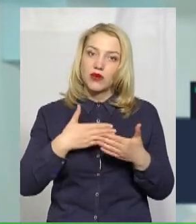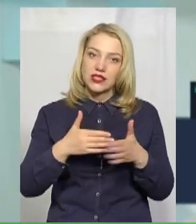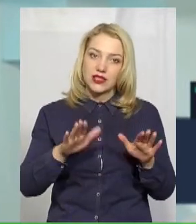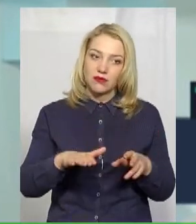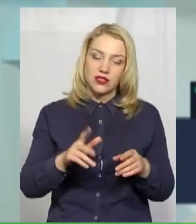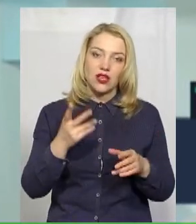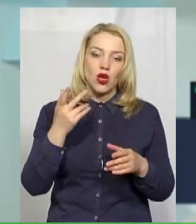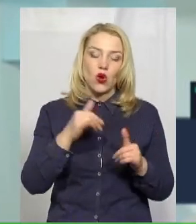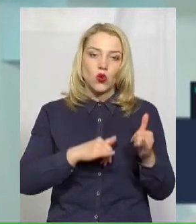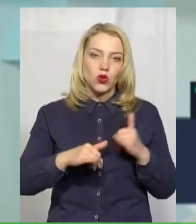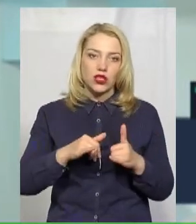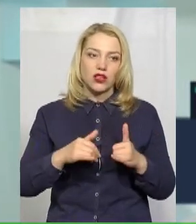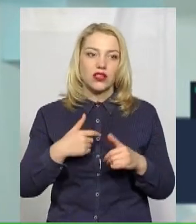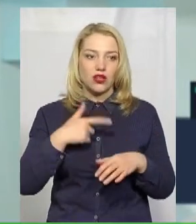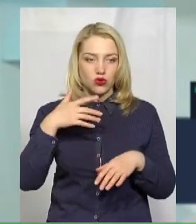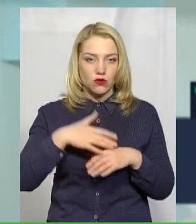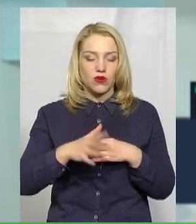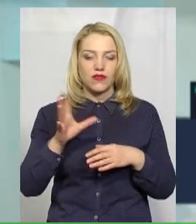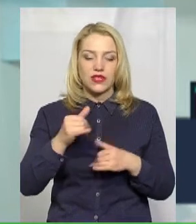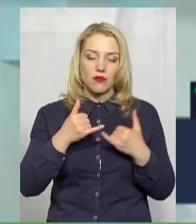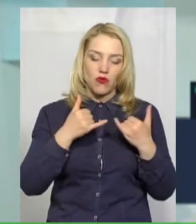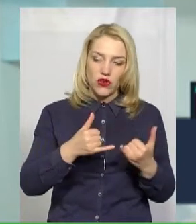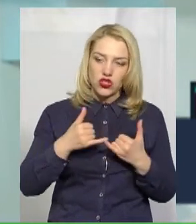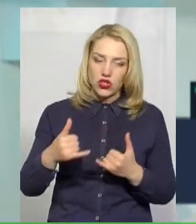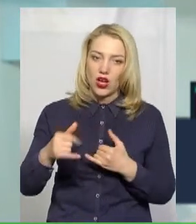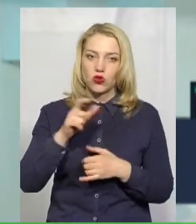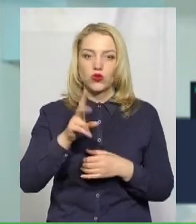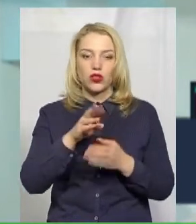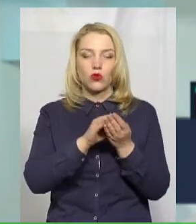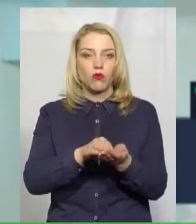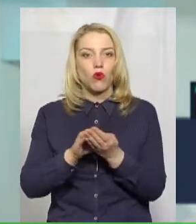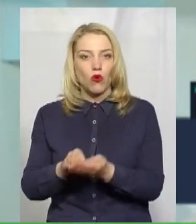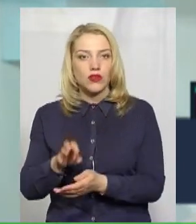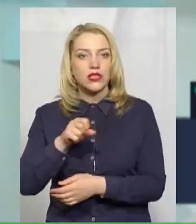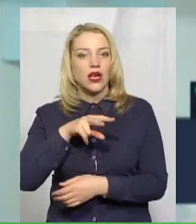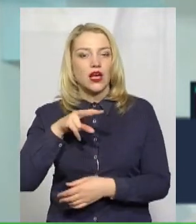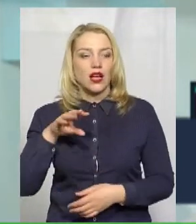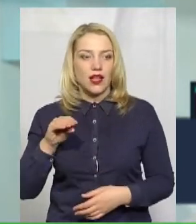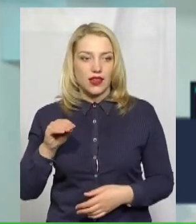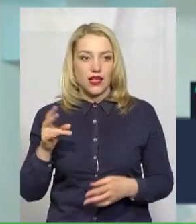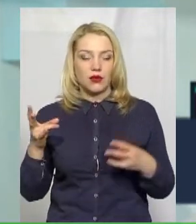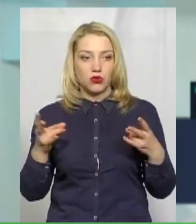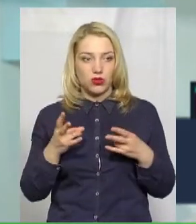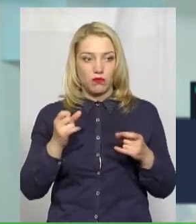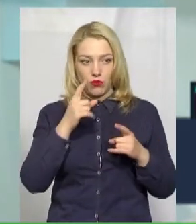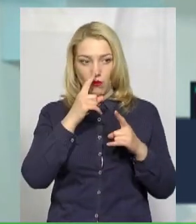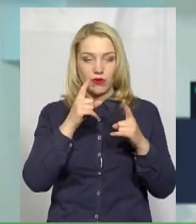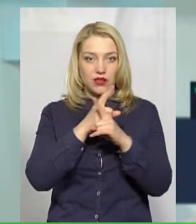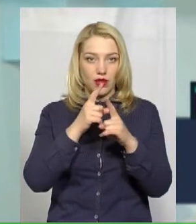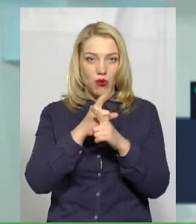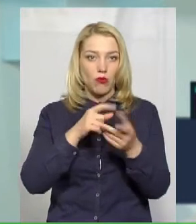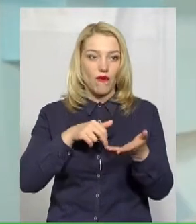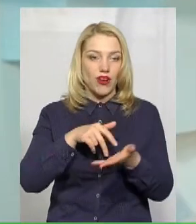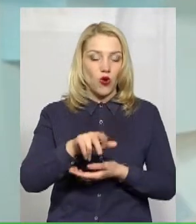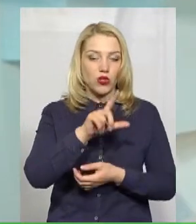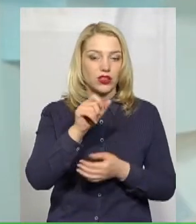чергу, я розумію, що всі поважають один одного, поважають людей, які поховані, але потрібно по мінімуму виходити